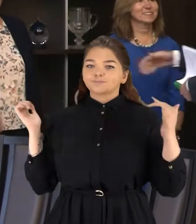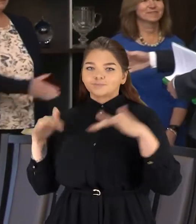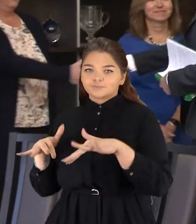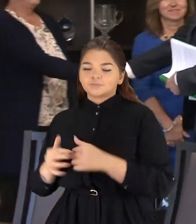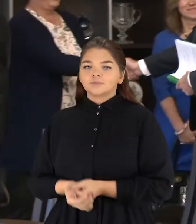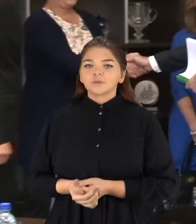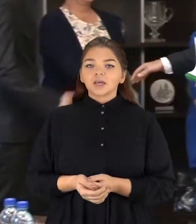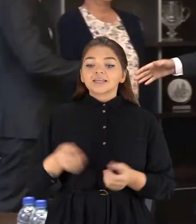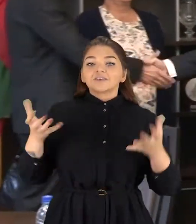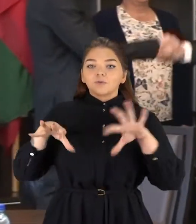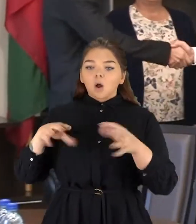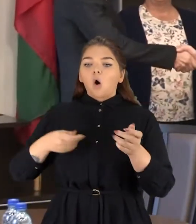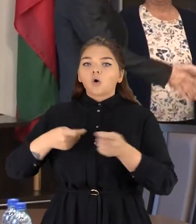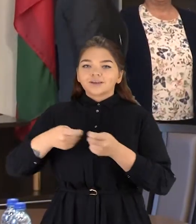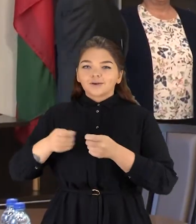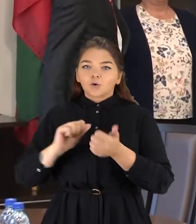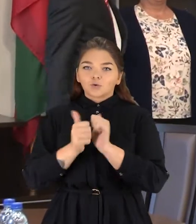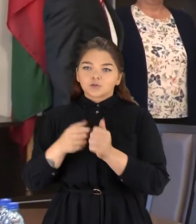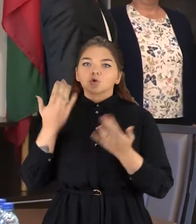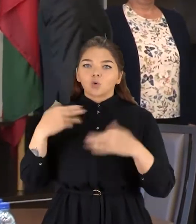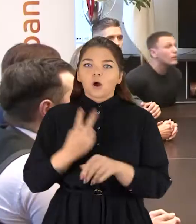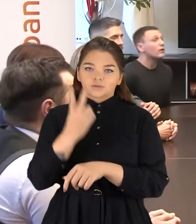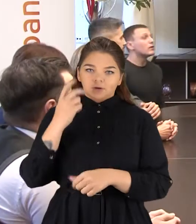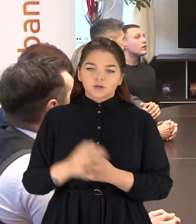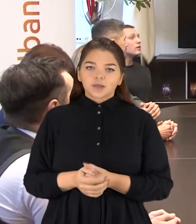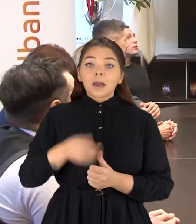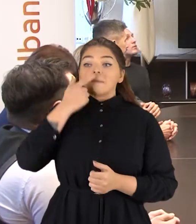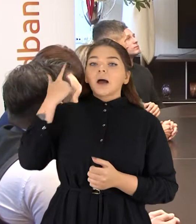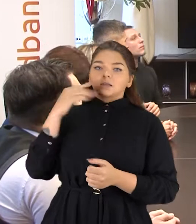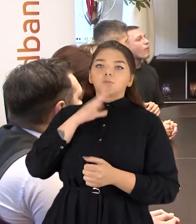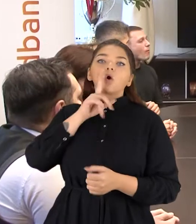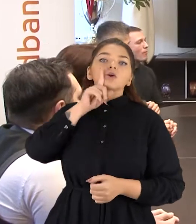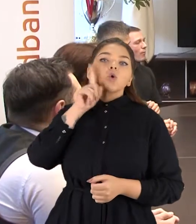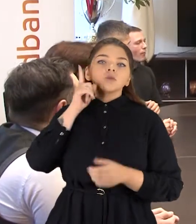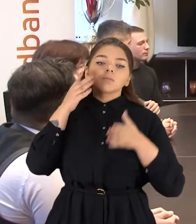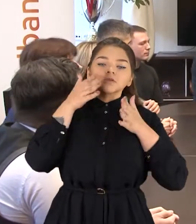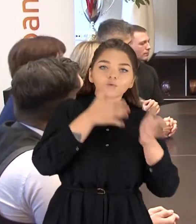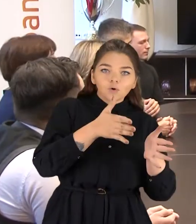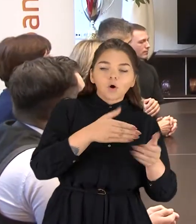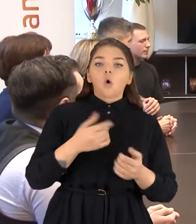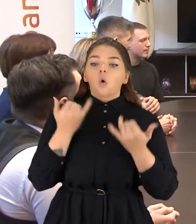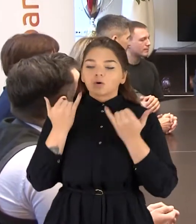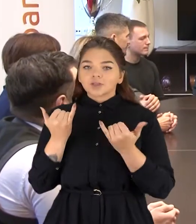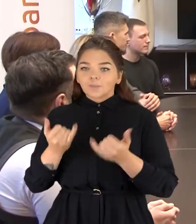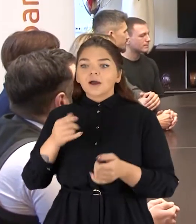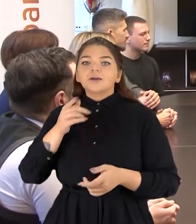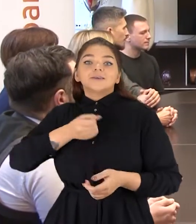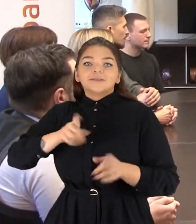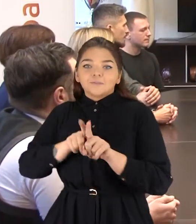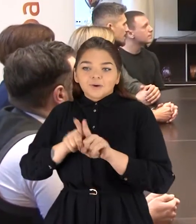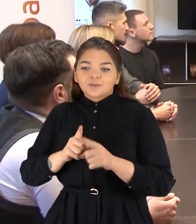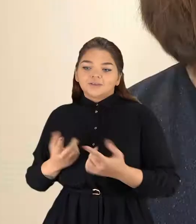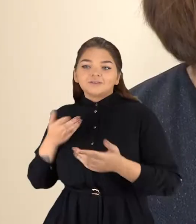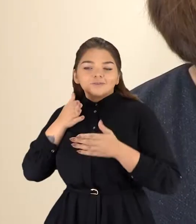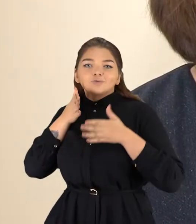jau antrus metus iš eilės. Pernai finansiškai paremtos tik jaunųjų verslininkų idėjos. Šiemet nuspręsta atkreipti dėmesį ir vyresnio amžiaus